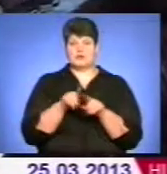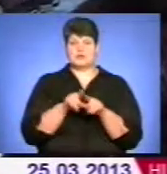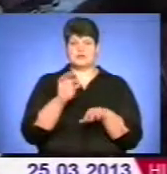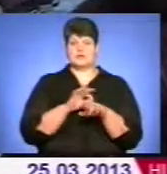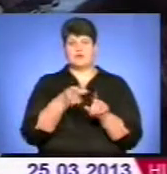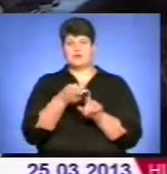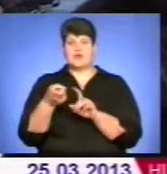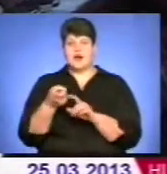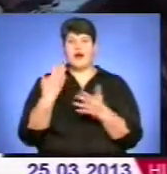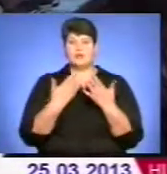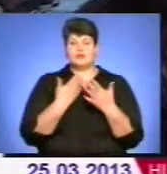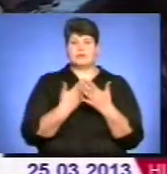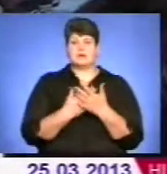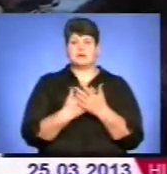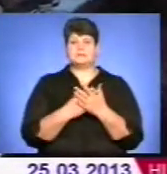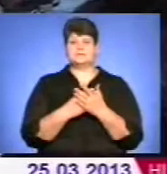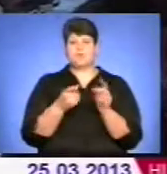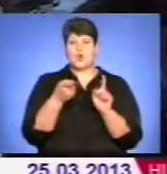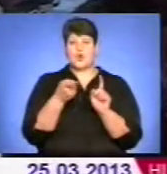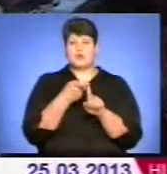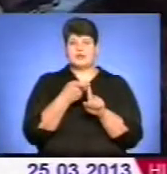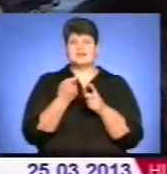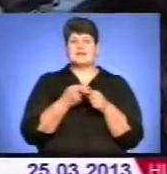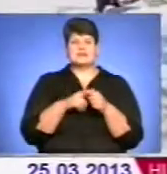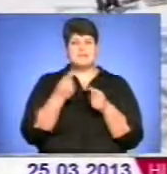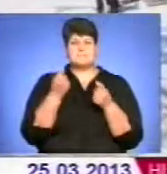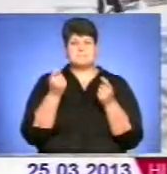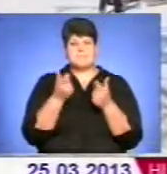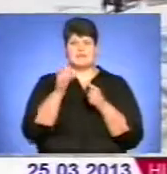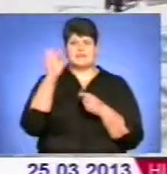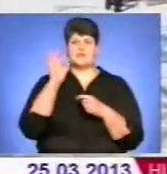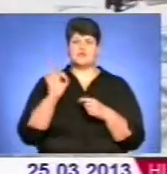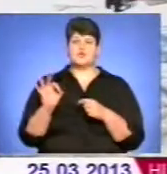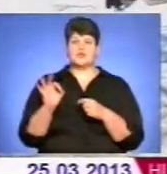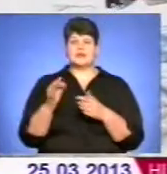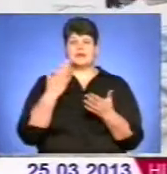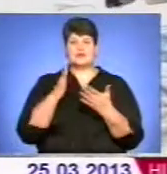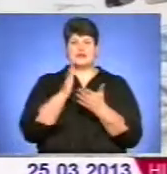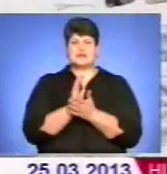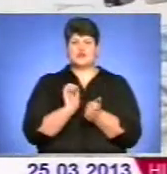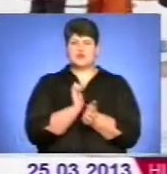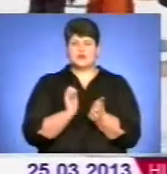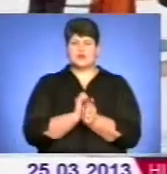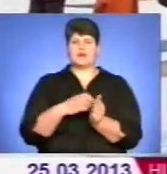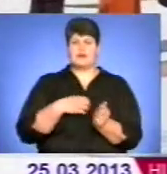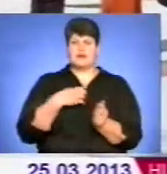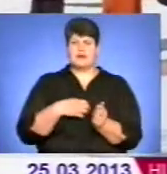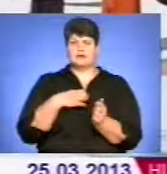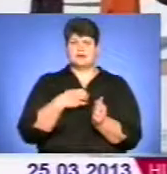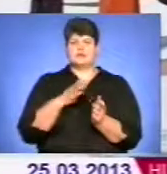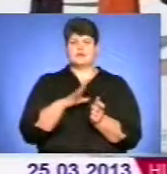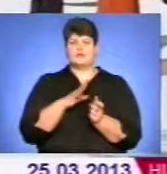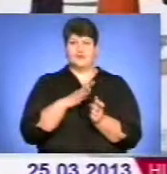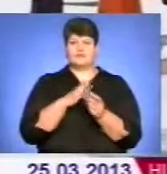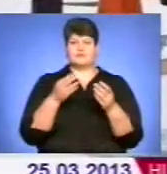наприклад, якісь контактні побутові шляхи. Це, звичайно, менший процент. Якщо виникає сухий кашель, який іноді супроводжується виділенням